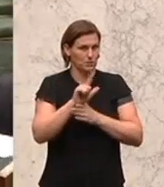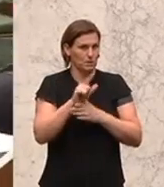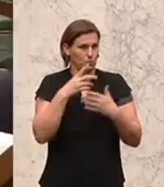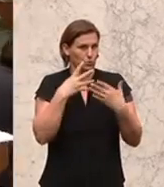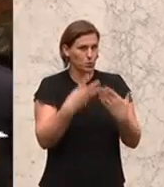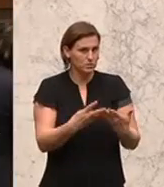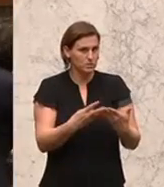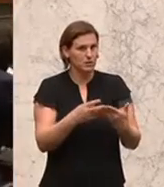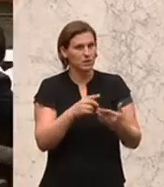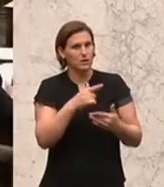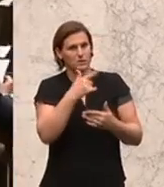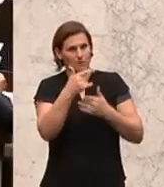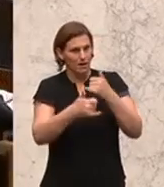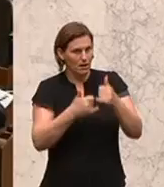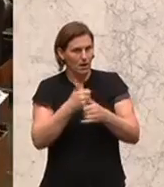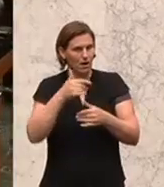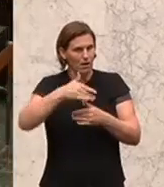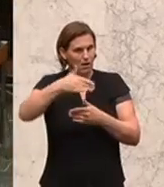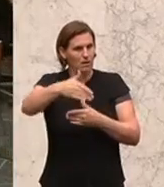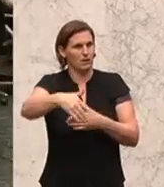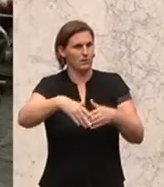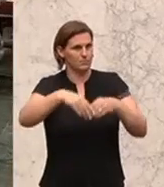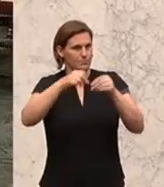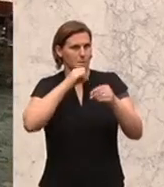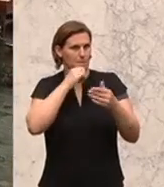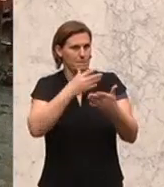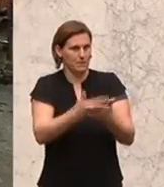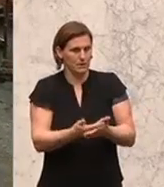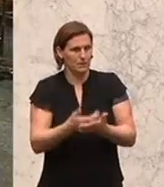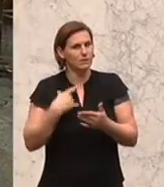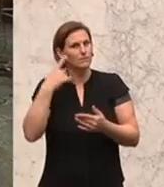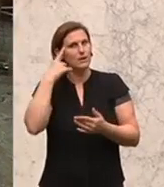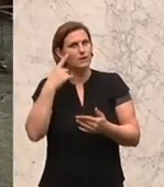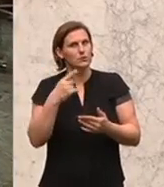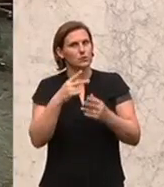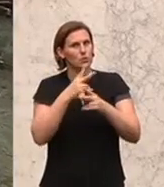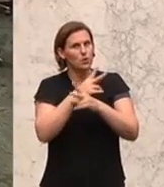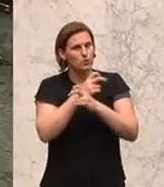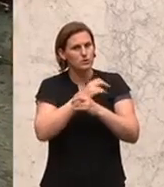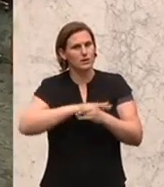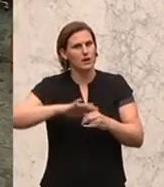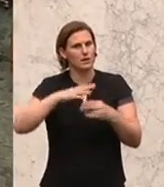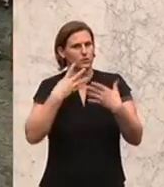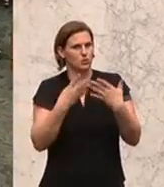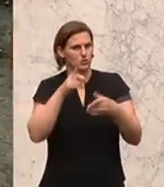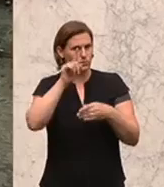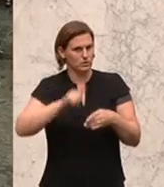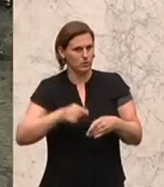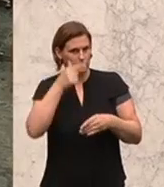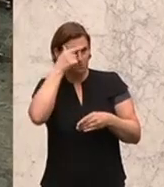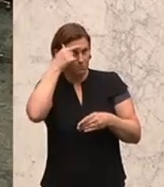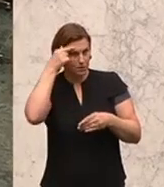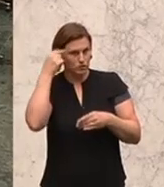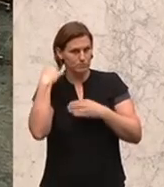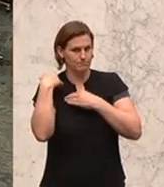und wurde zweijährlich erstellt. Wir wissen, dass in Österreich etwa 900.000 Menschen das Gesundheitswesen